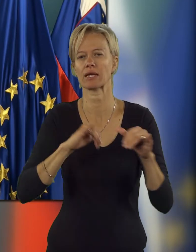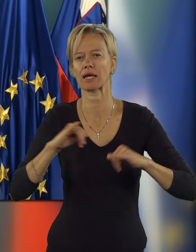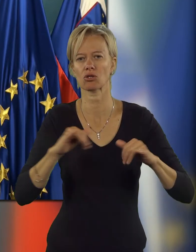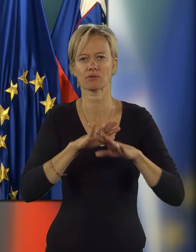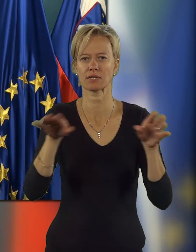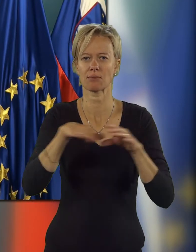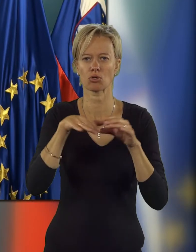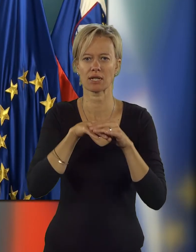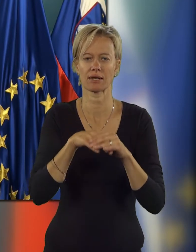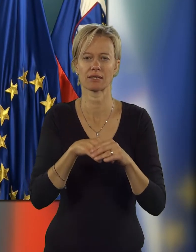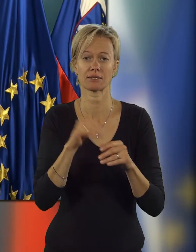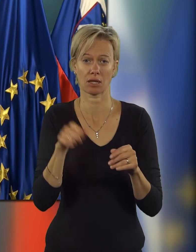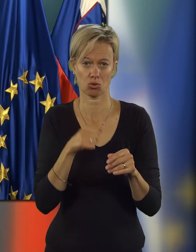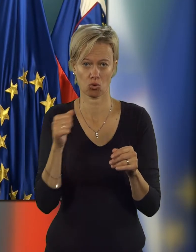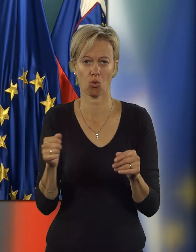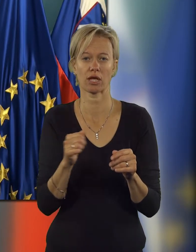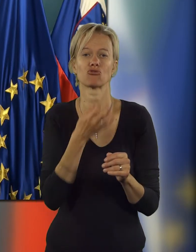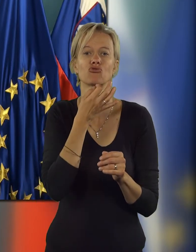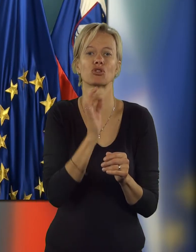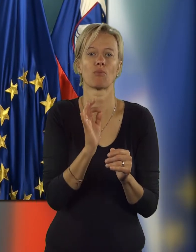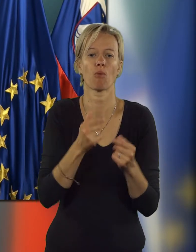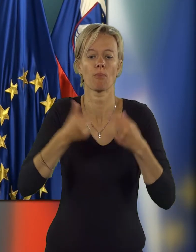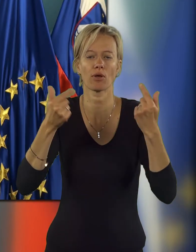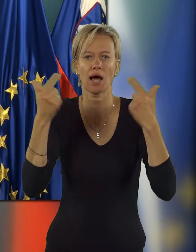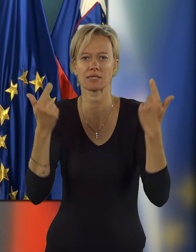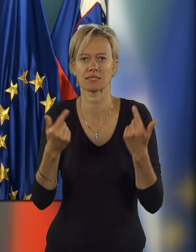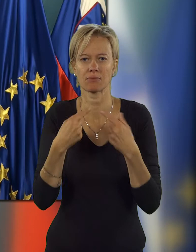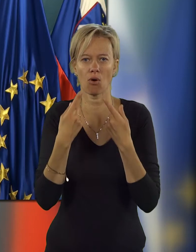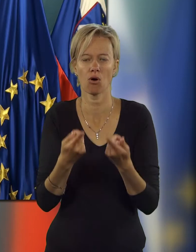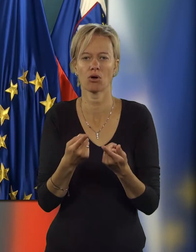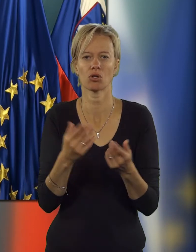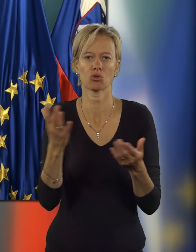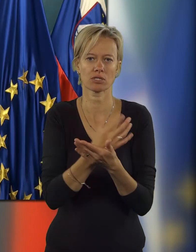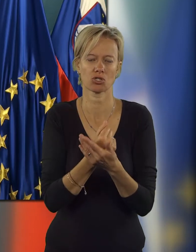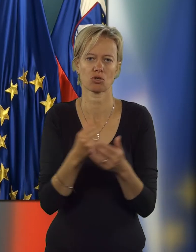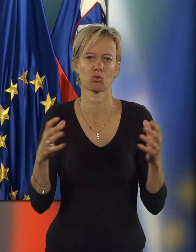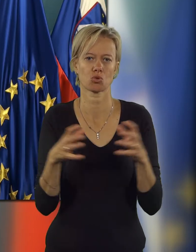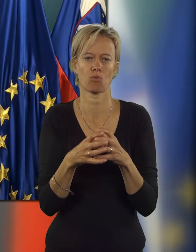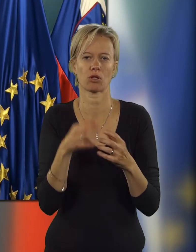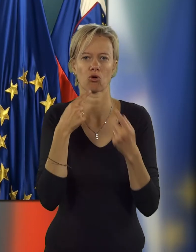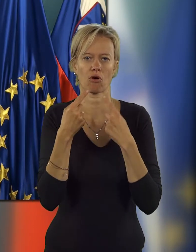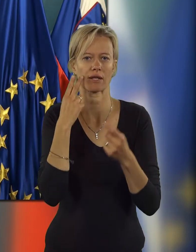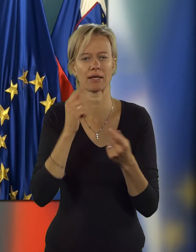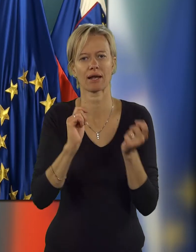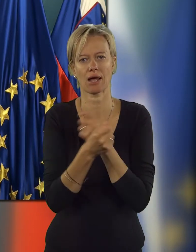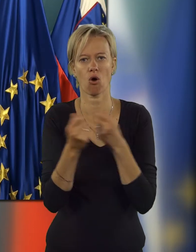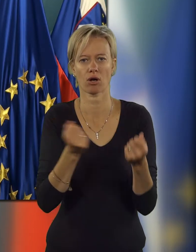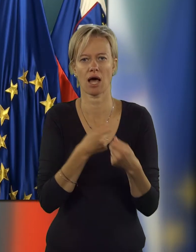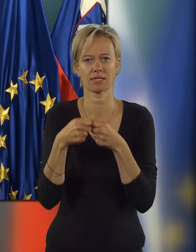vse zaposlene, prav zaradi tega, da pač čim bolj pojasnimo in dosežemo skupen dogovor glede